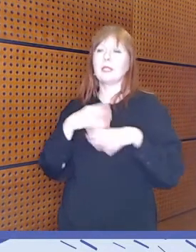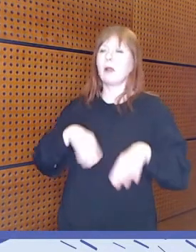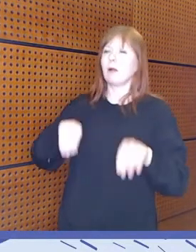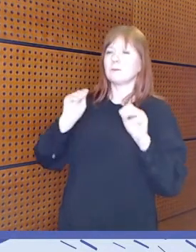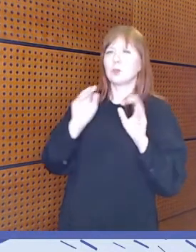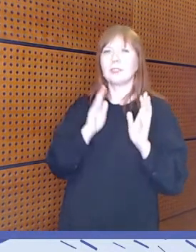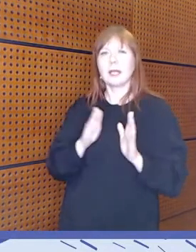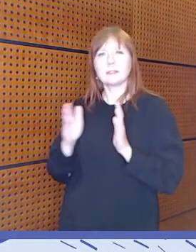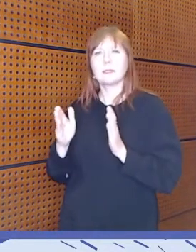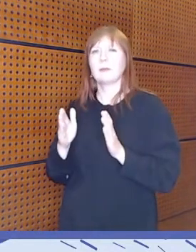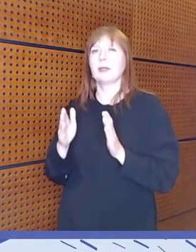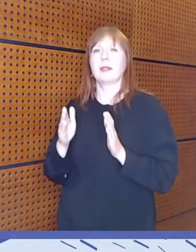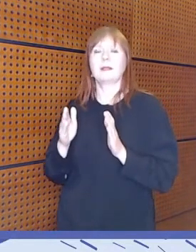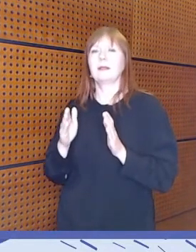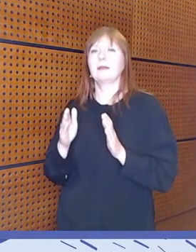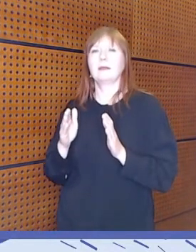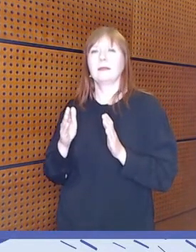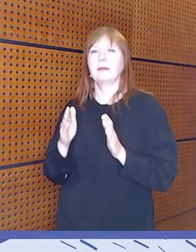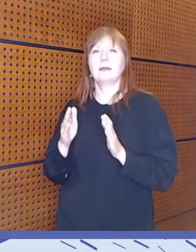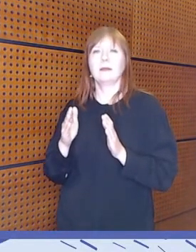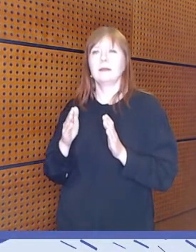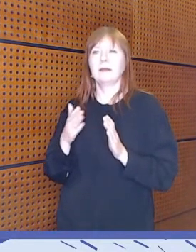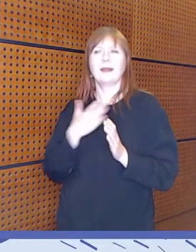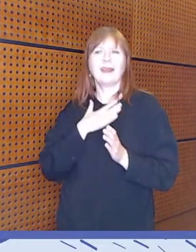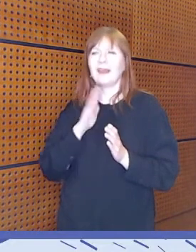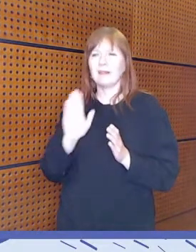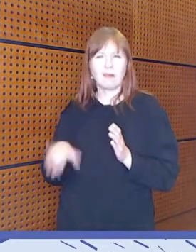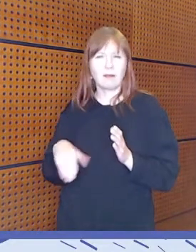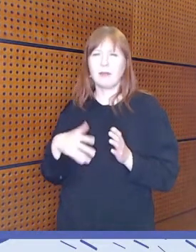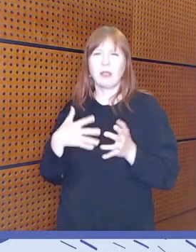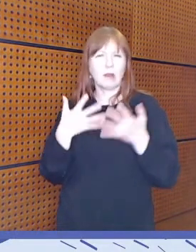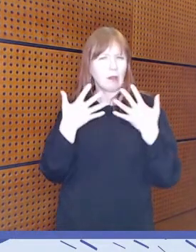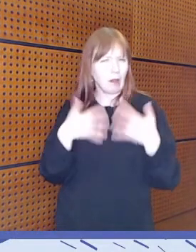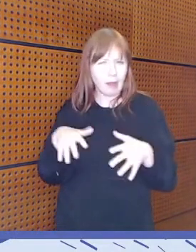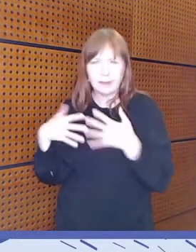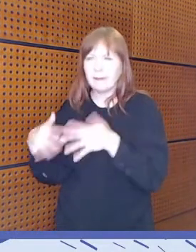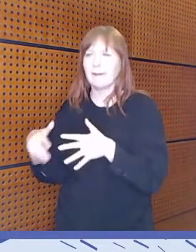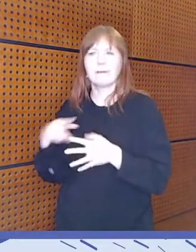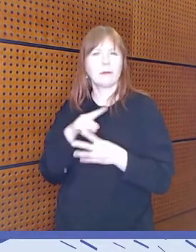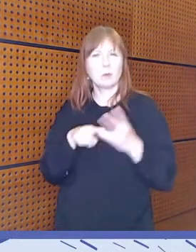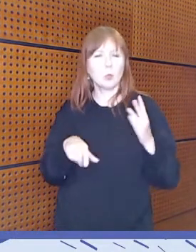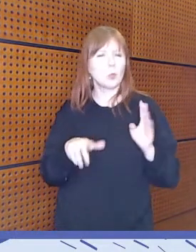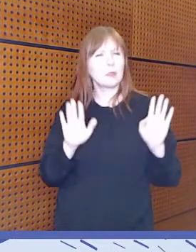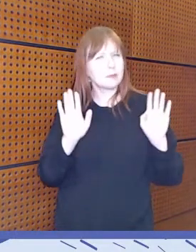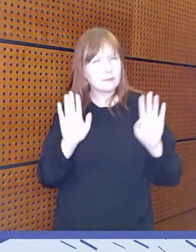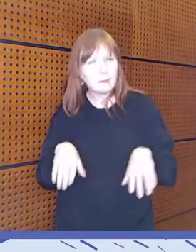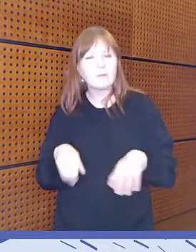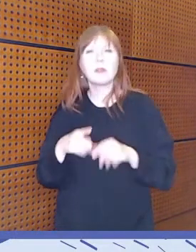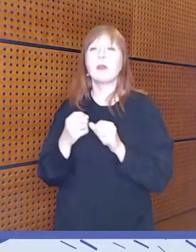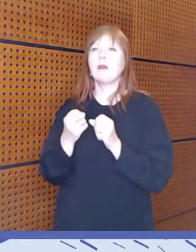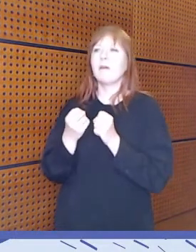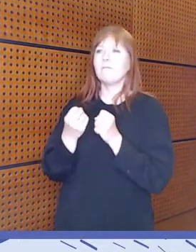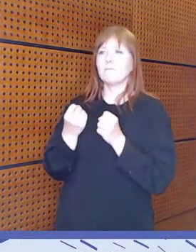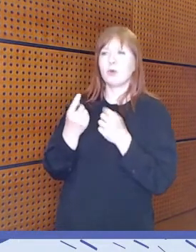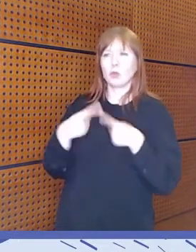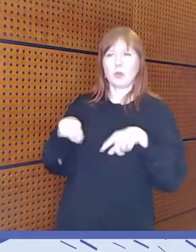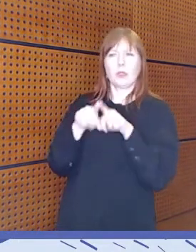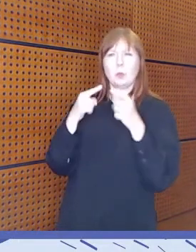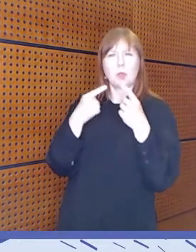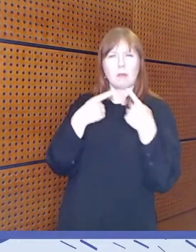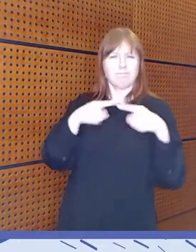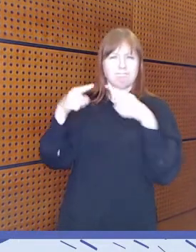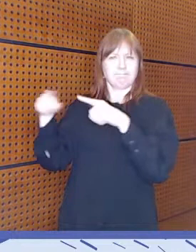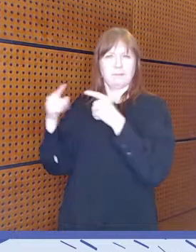erilaisia laitteita tai muuta, vaan sitä voidaan tehdä monin eri tavoin, niin kuin tänään